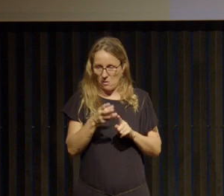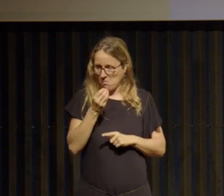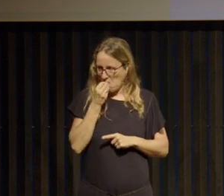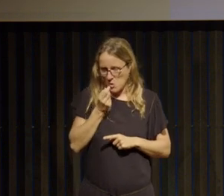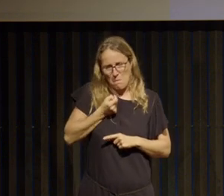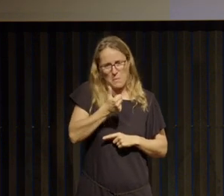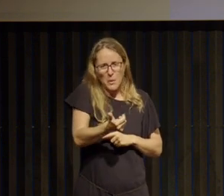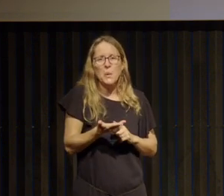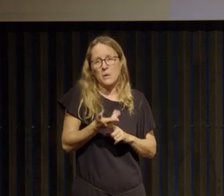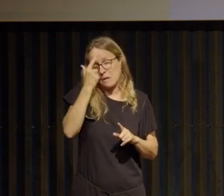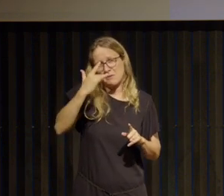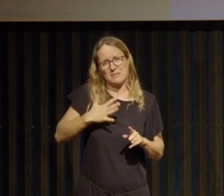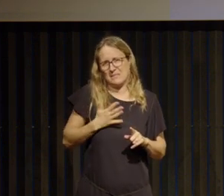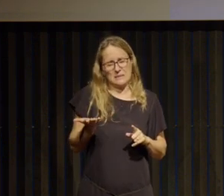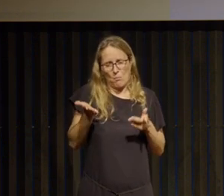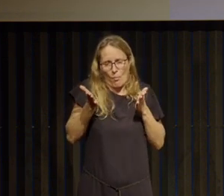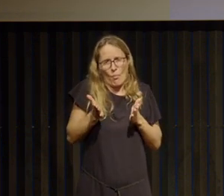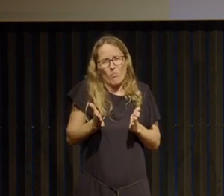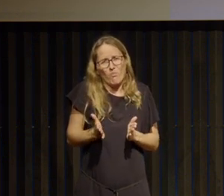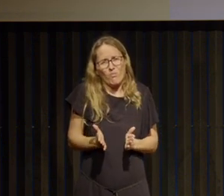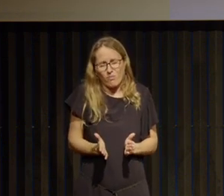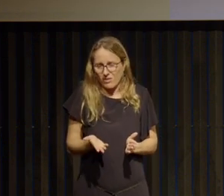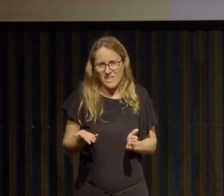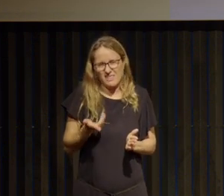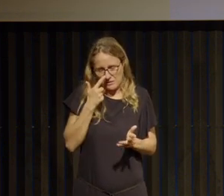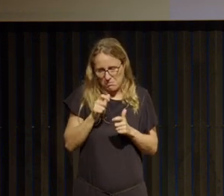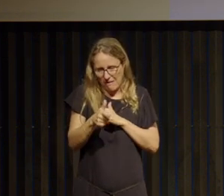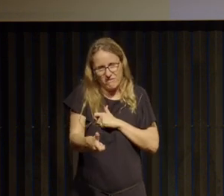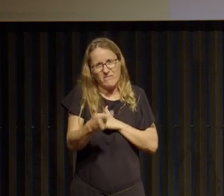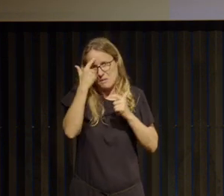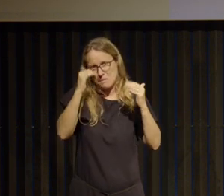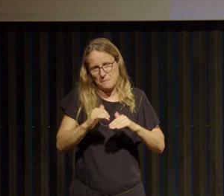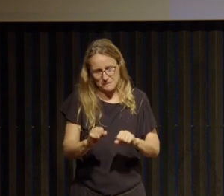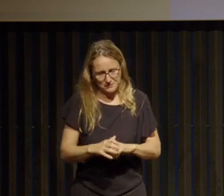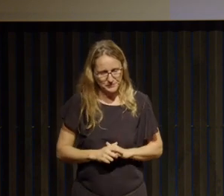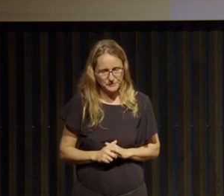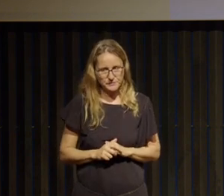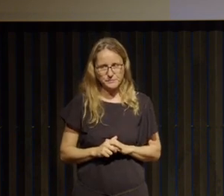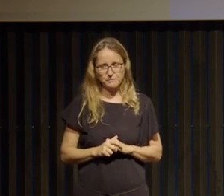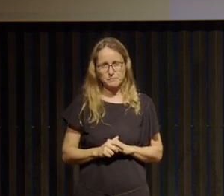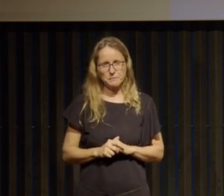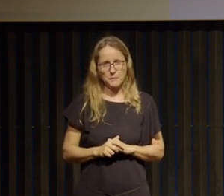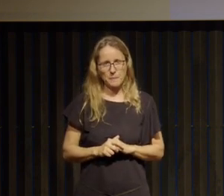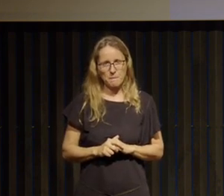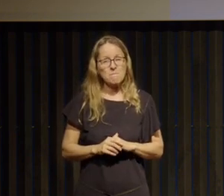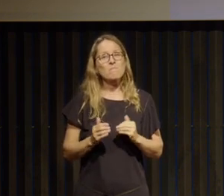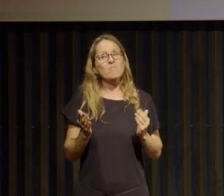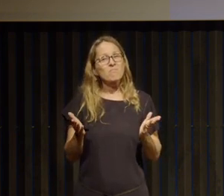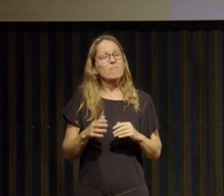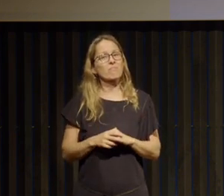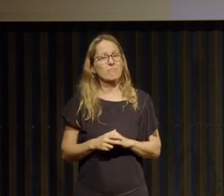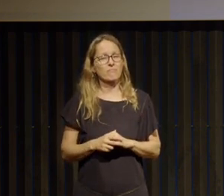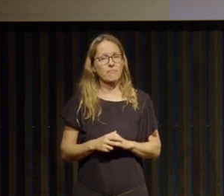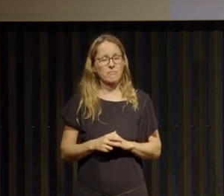peut favoriser justement des facteurs dépressifs et c'est là où